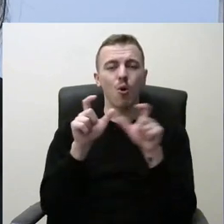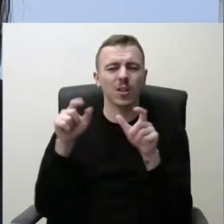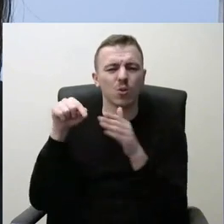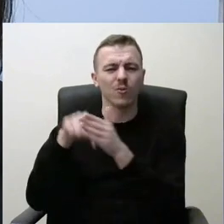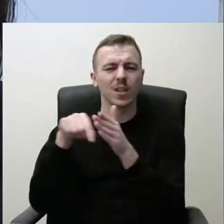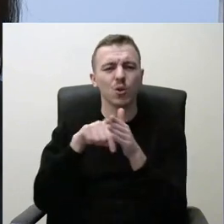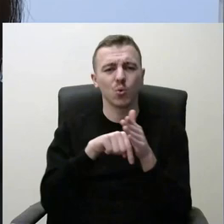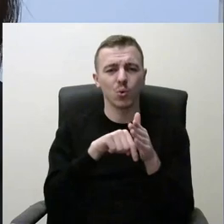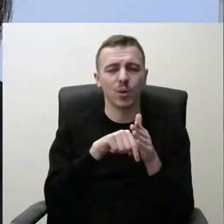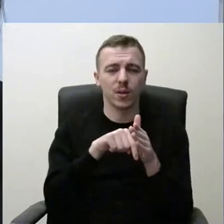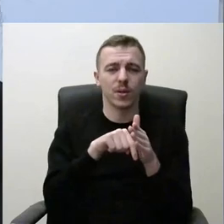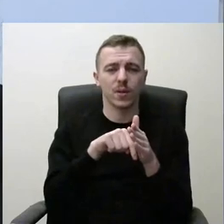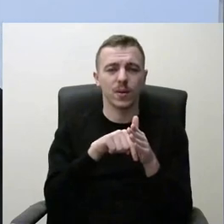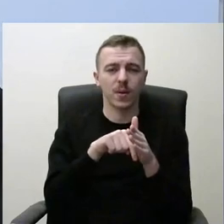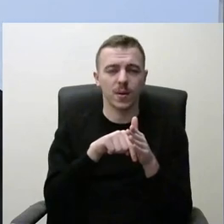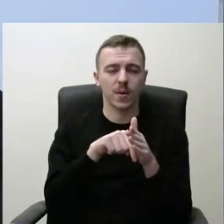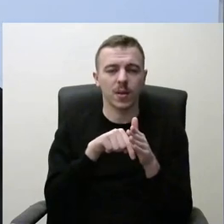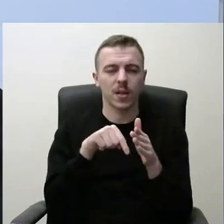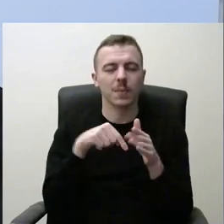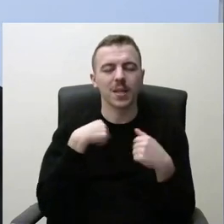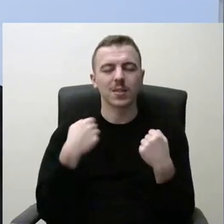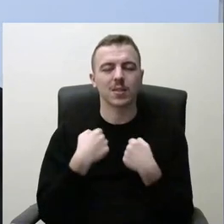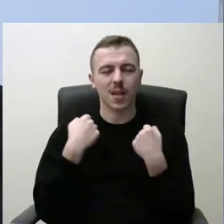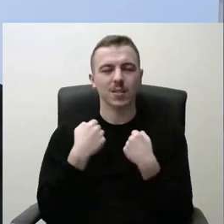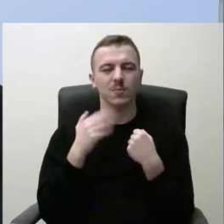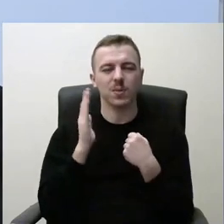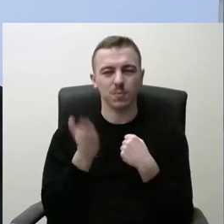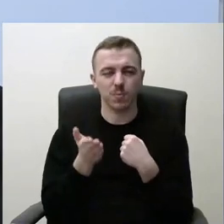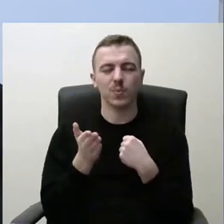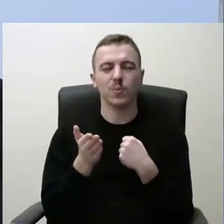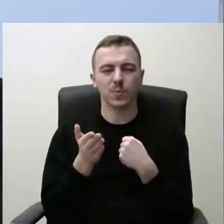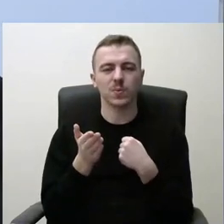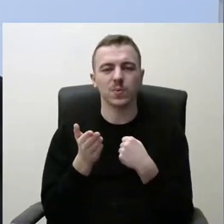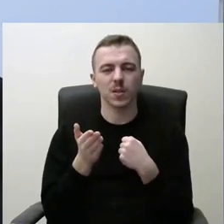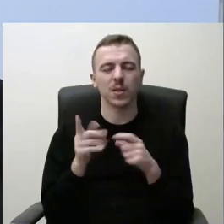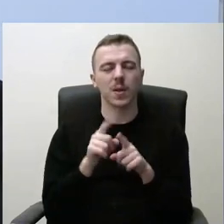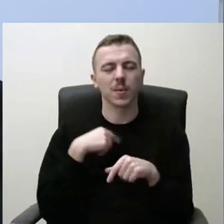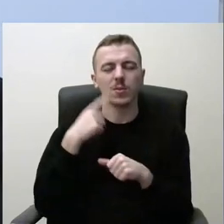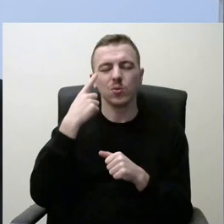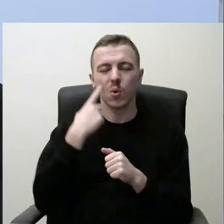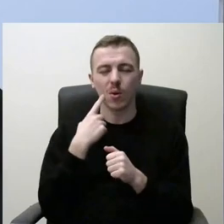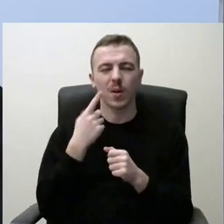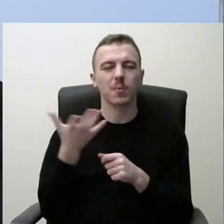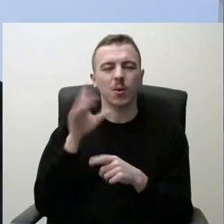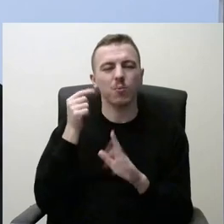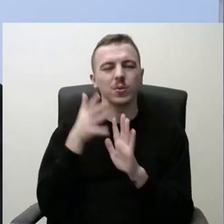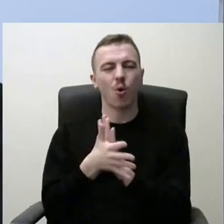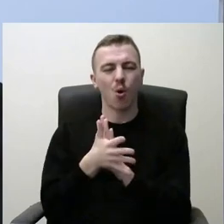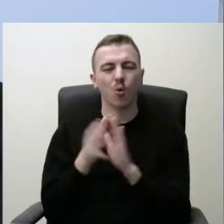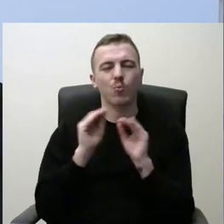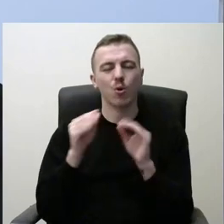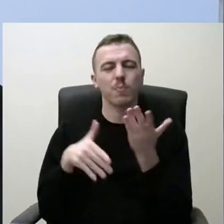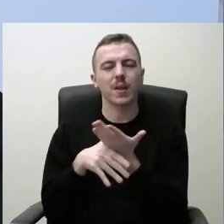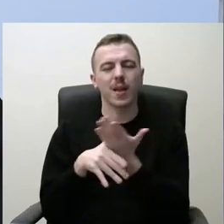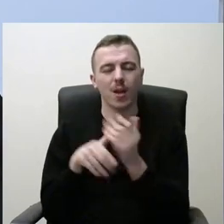stengsimės ir labai norime, kad padaugėtų psichologų. Mokytojų padėjo